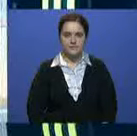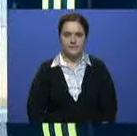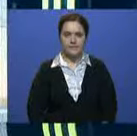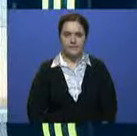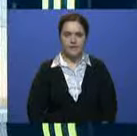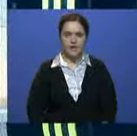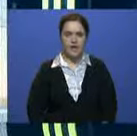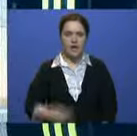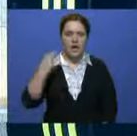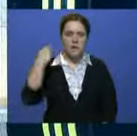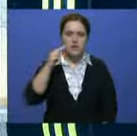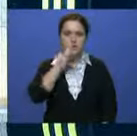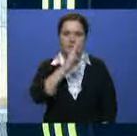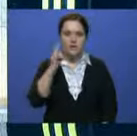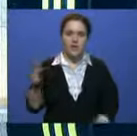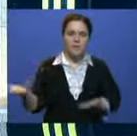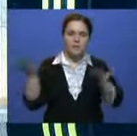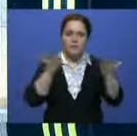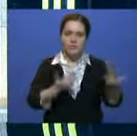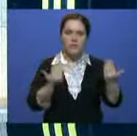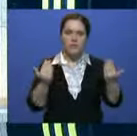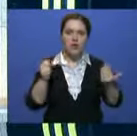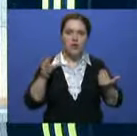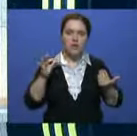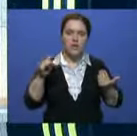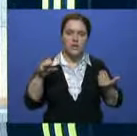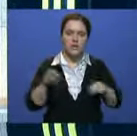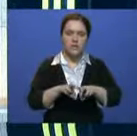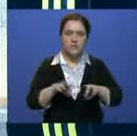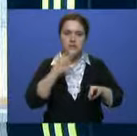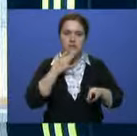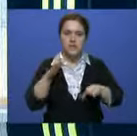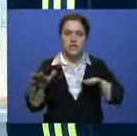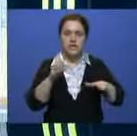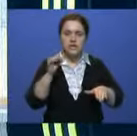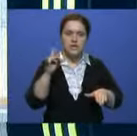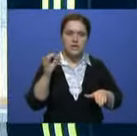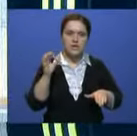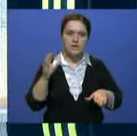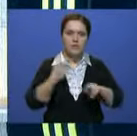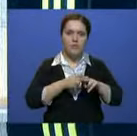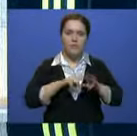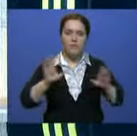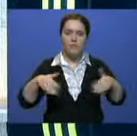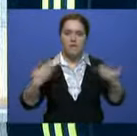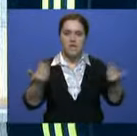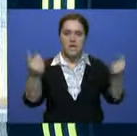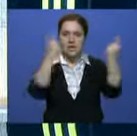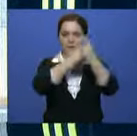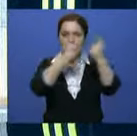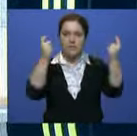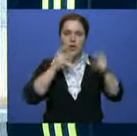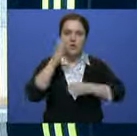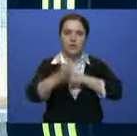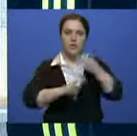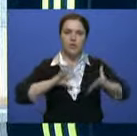Глава государства Нурсултан Назарбаев принял сегодня в аккорде министра иностранных дел Ерлана Идрисова, который представил информацию